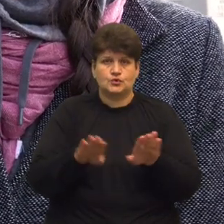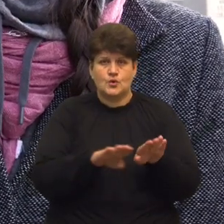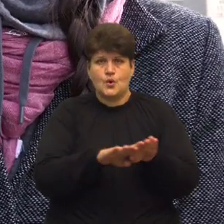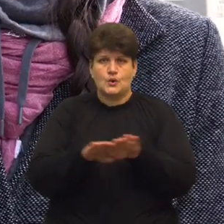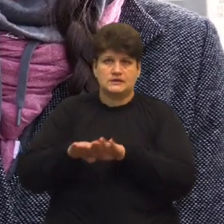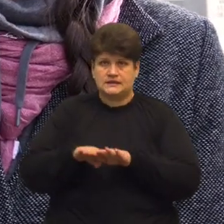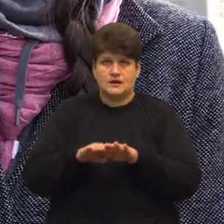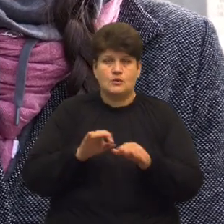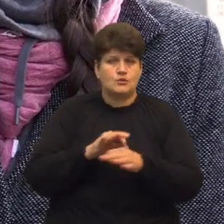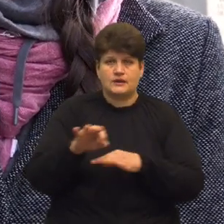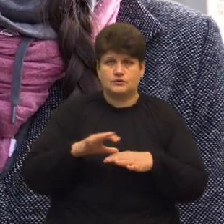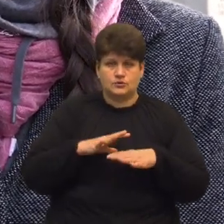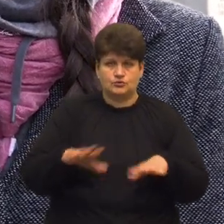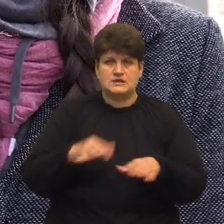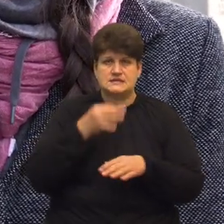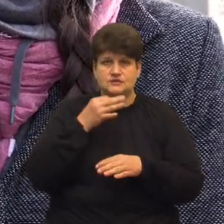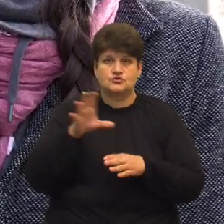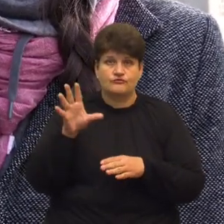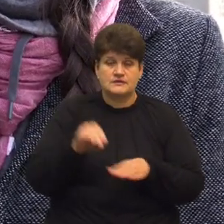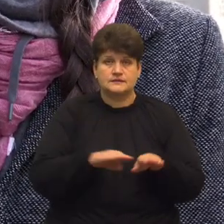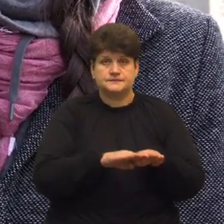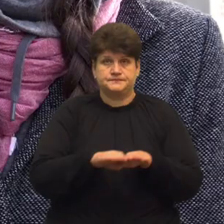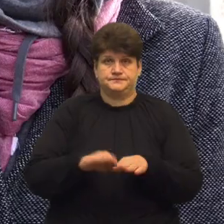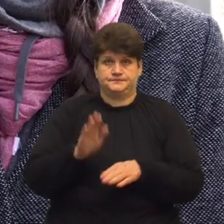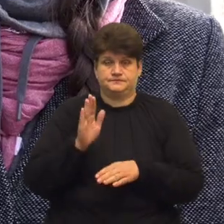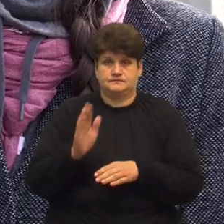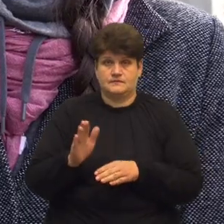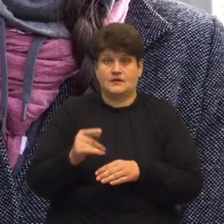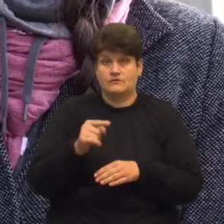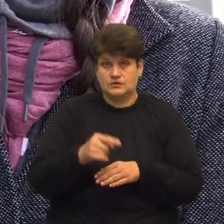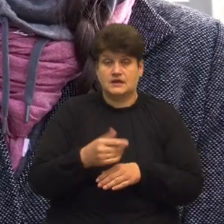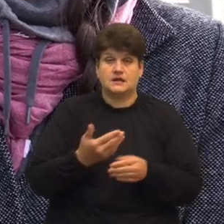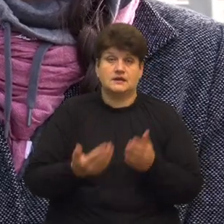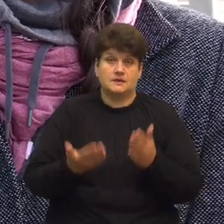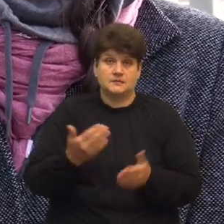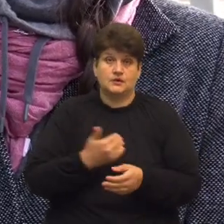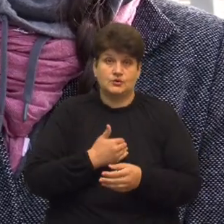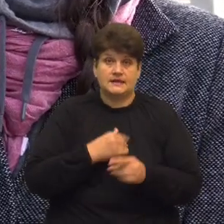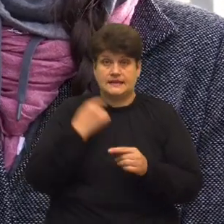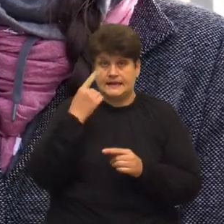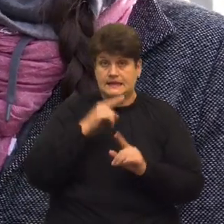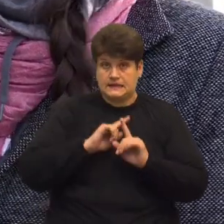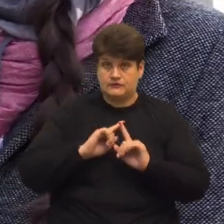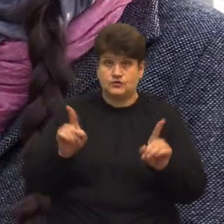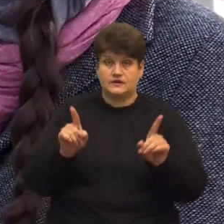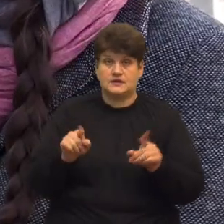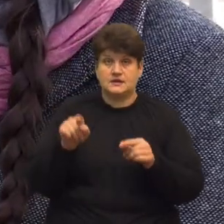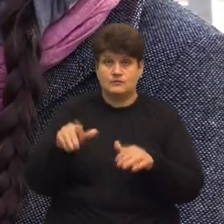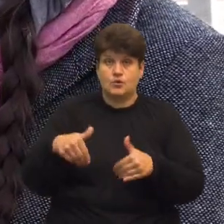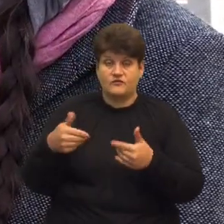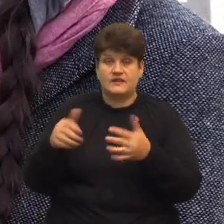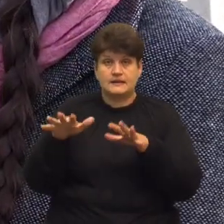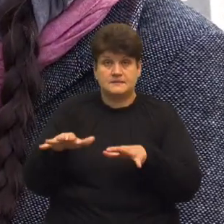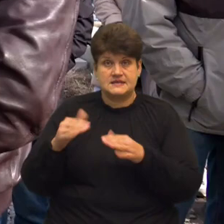водночас їх попереджалося, що тут ці пам'ятники будуть однакові Якби вони хотіли якийсь індивідуальний, то їм пропонували місце